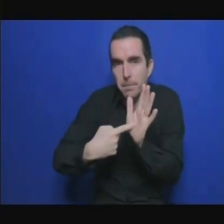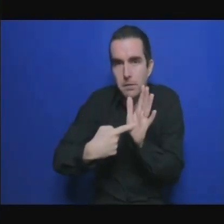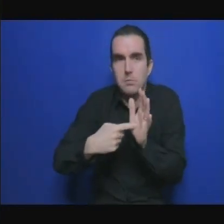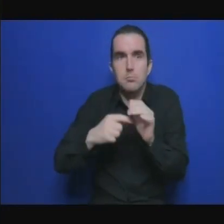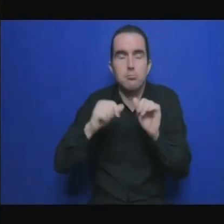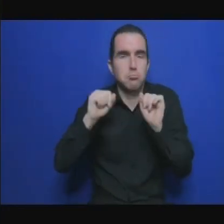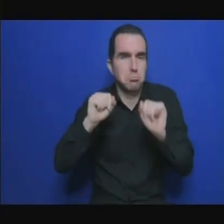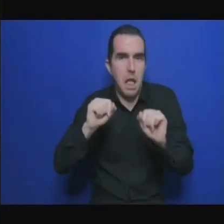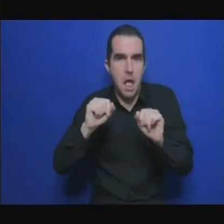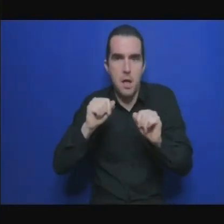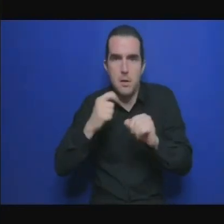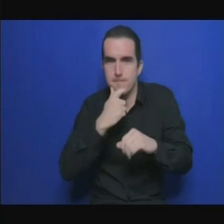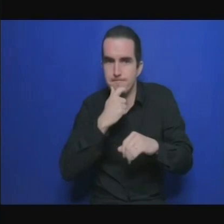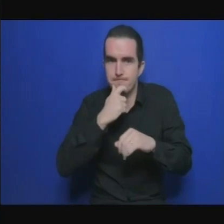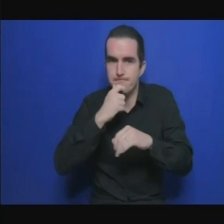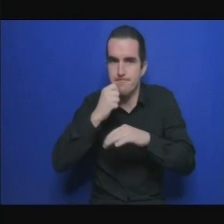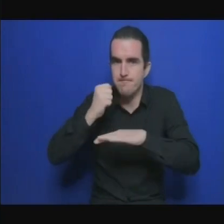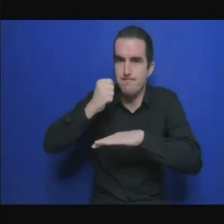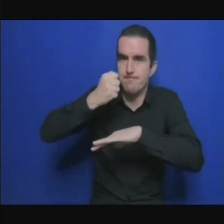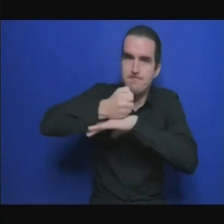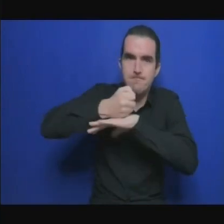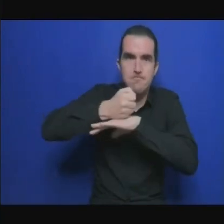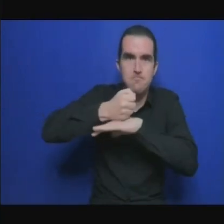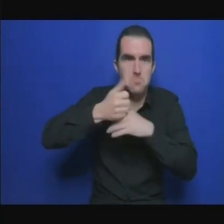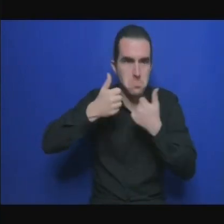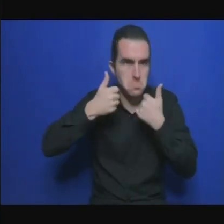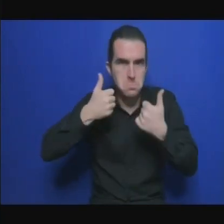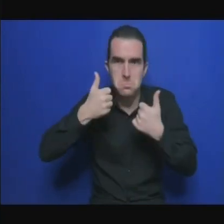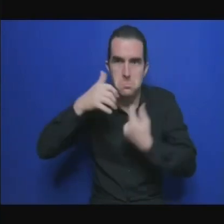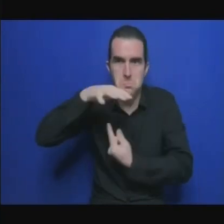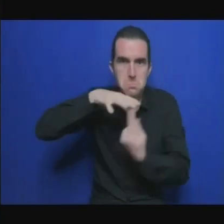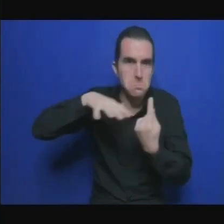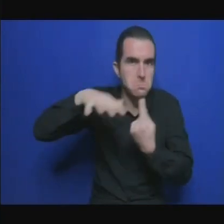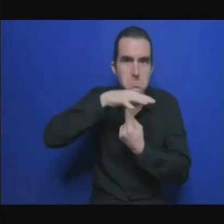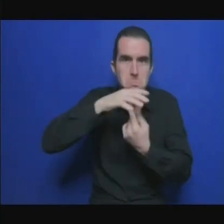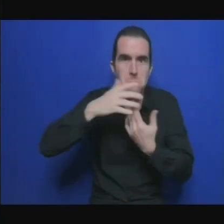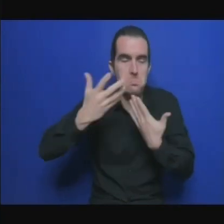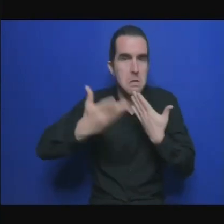ce qui pourrait attirer le secteur public aussi bien que le secteur privé